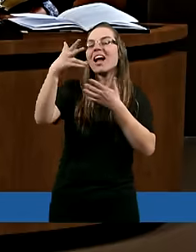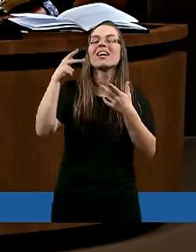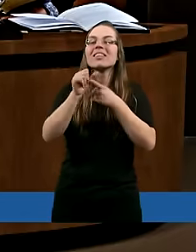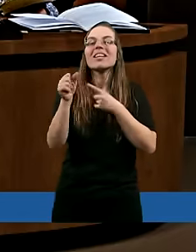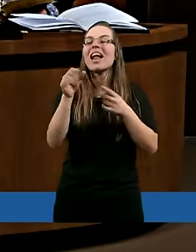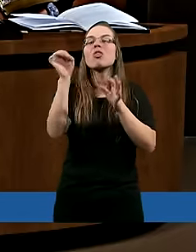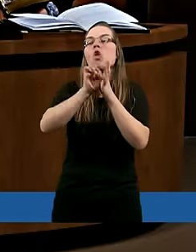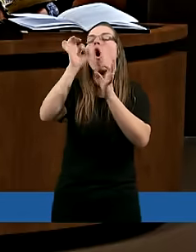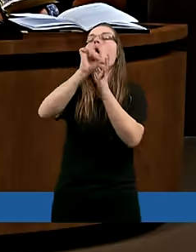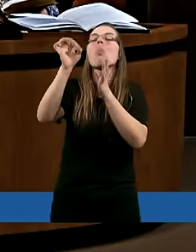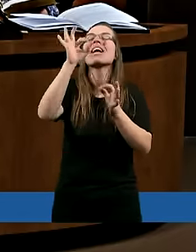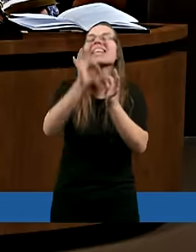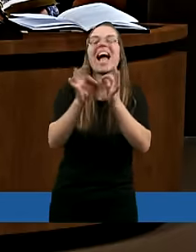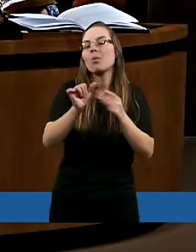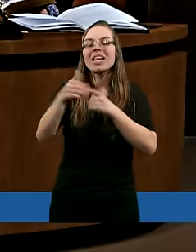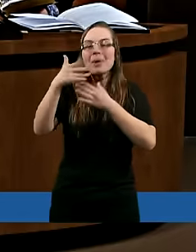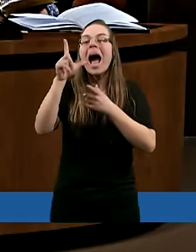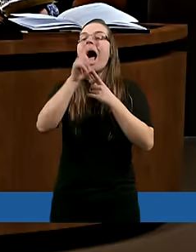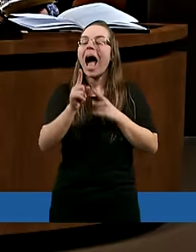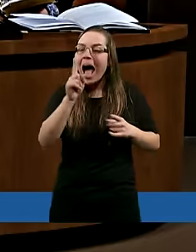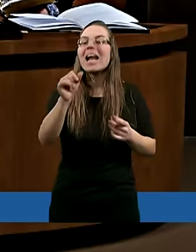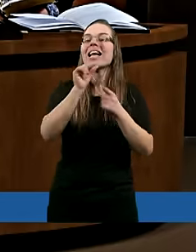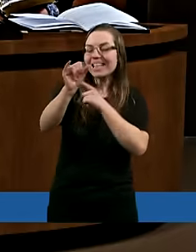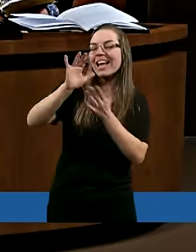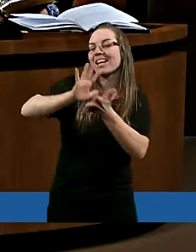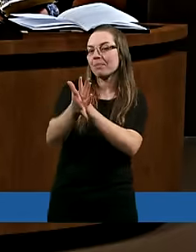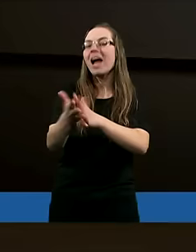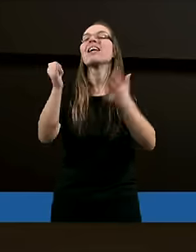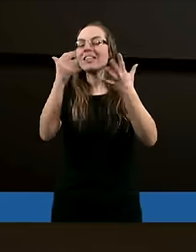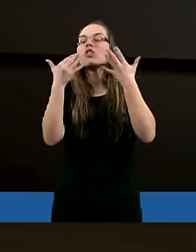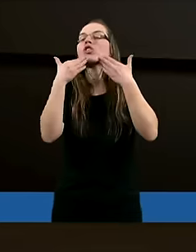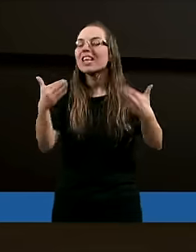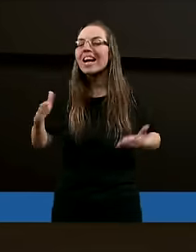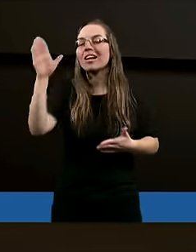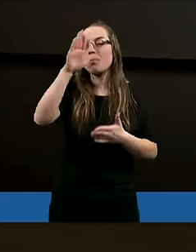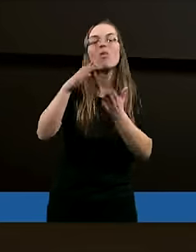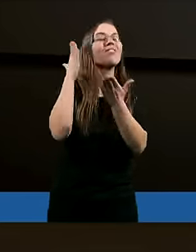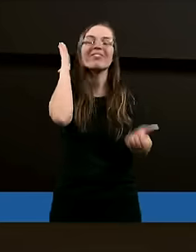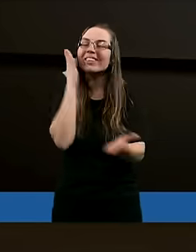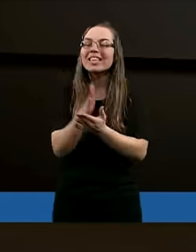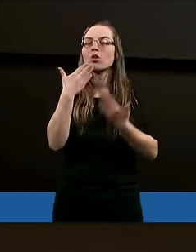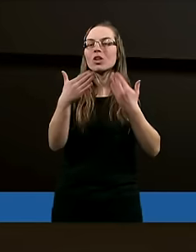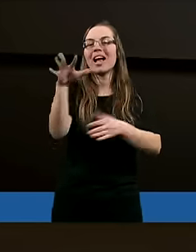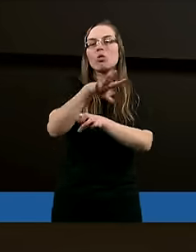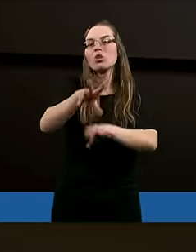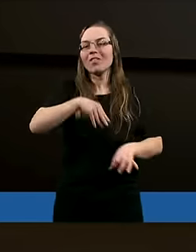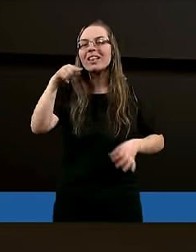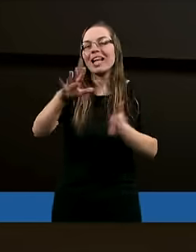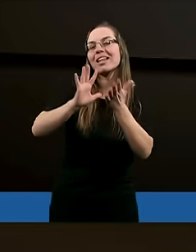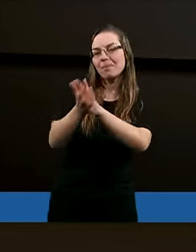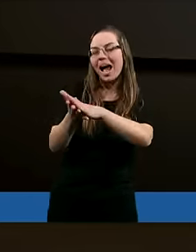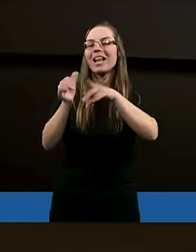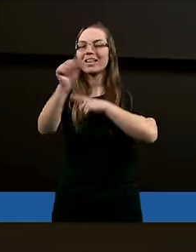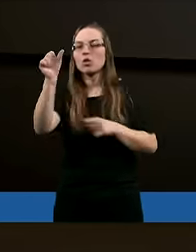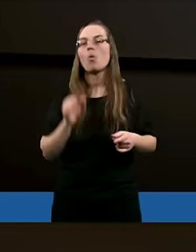jeszcze do tego ideału, ale jest jakaś zmiana i to jest tylko dzięki Bogu i tylko dzięki Duchowi Świętemu. To jest